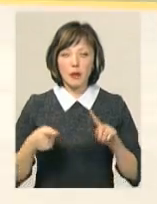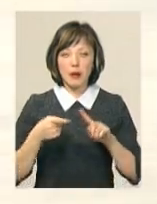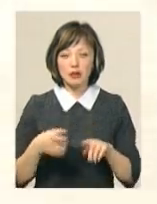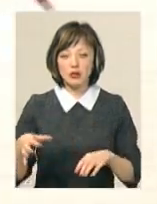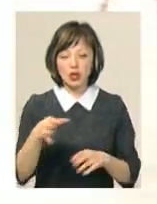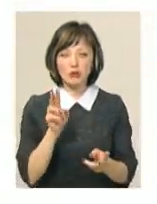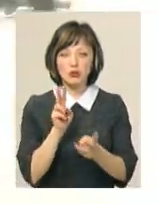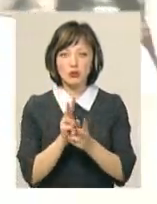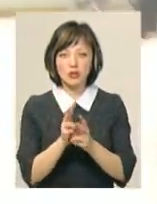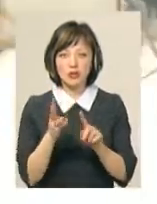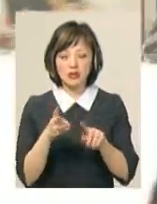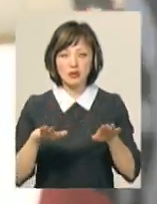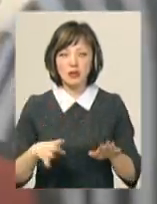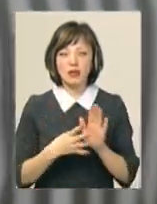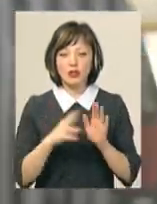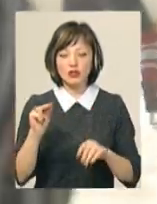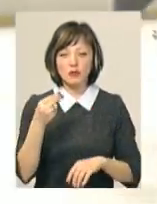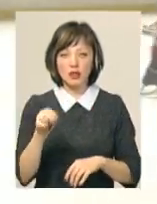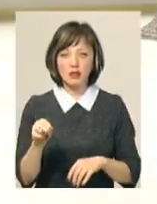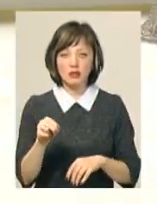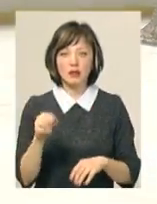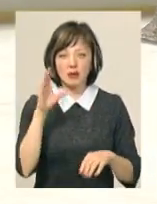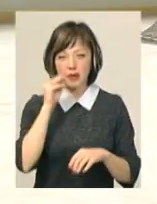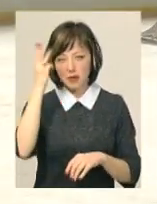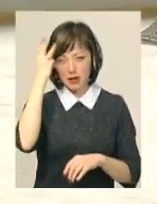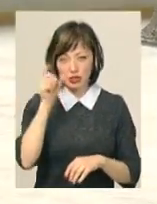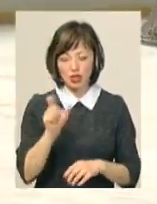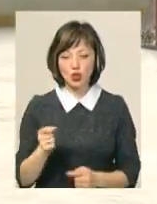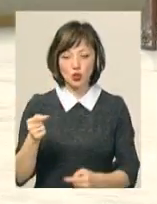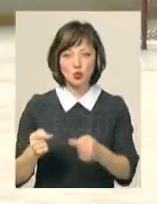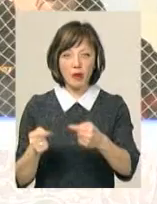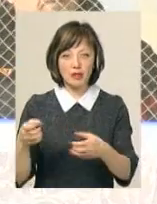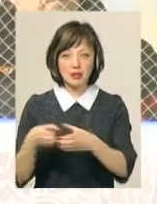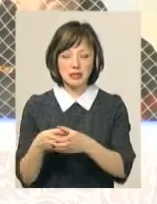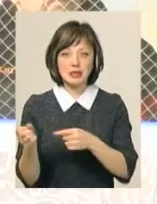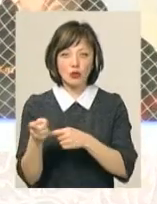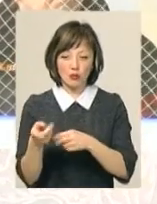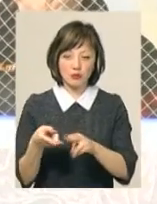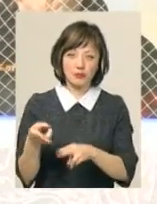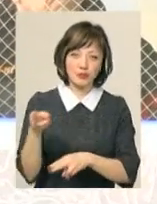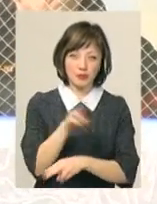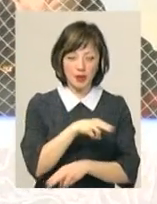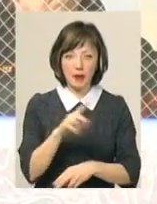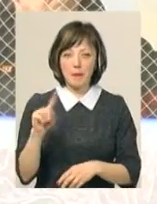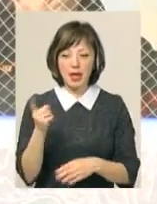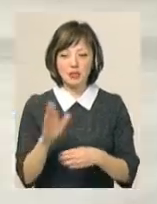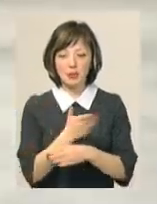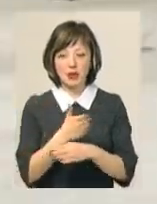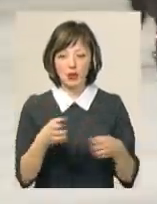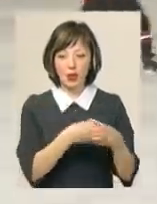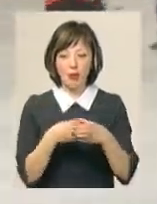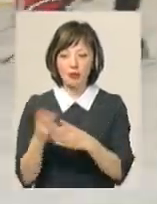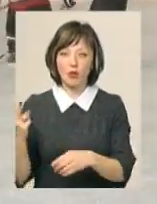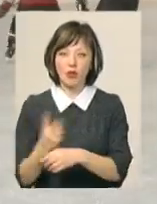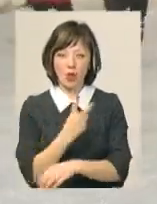шайбу у зустрічі за бронзу дев'ятого чемпіонату закинули хмельничани. Суперники з Тернополя з відповіді не забарилися, і за перший період команди